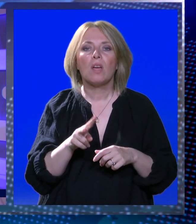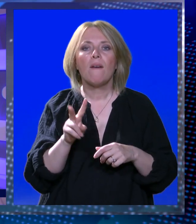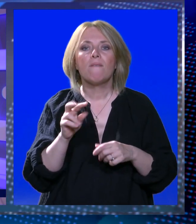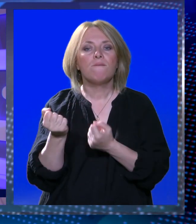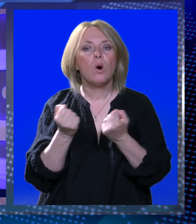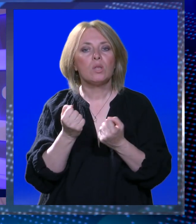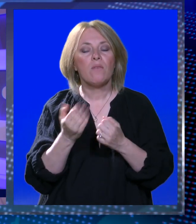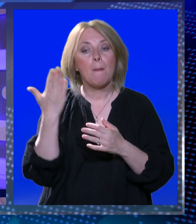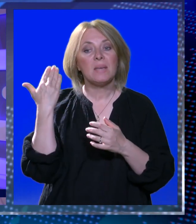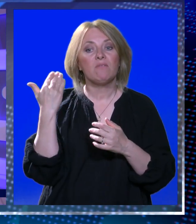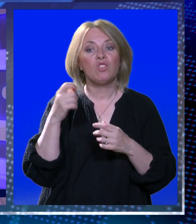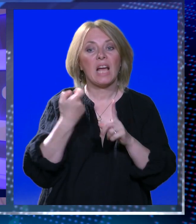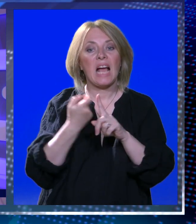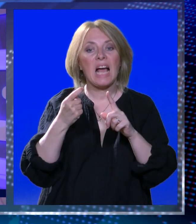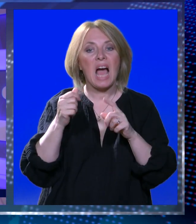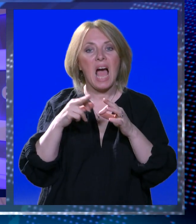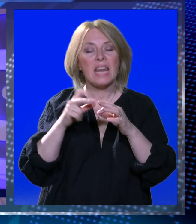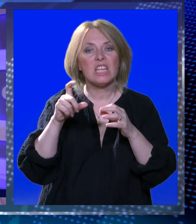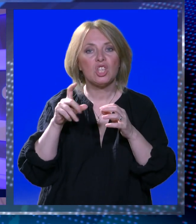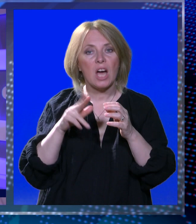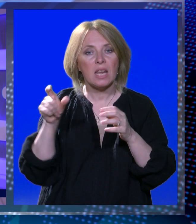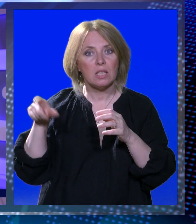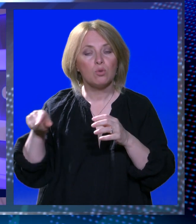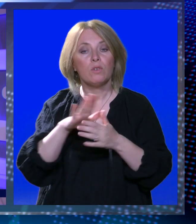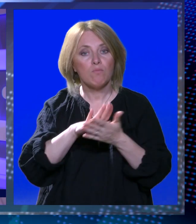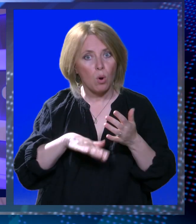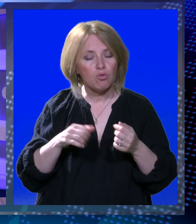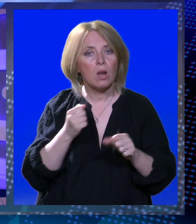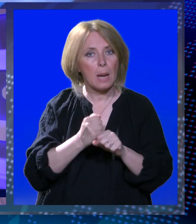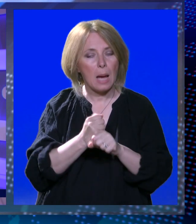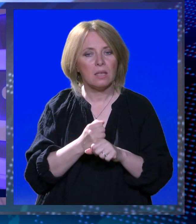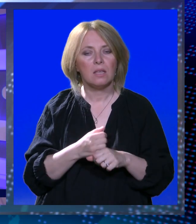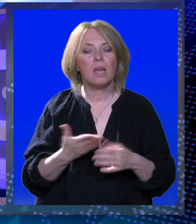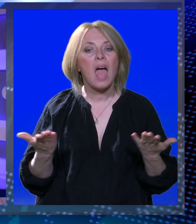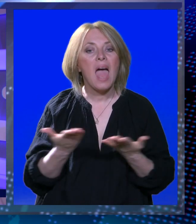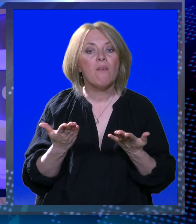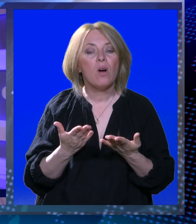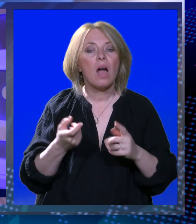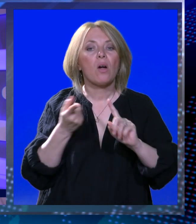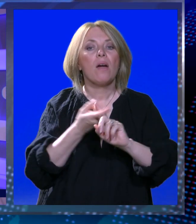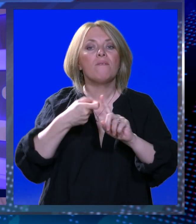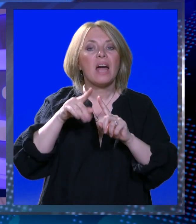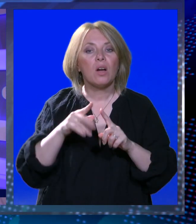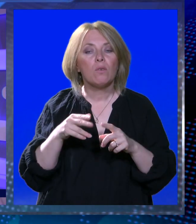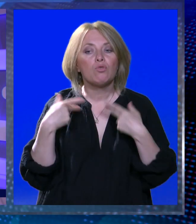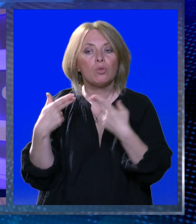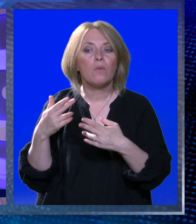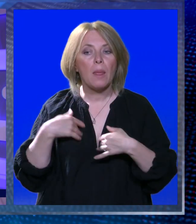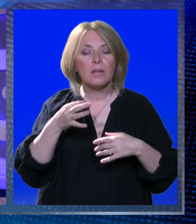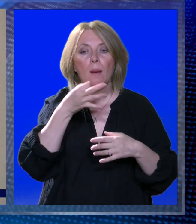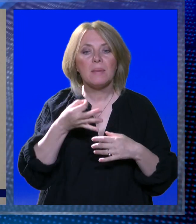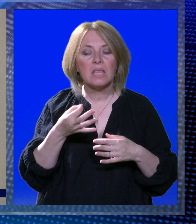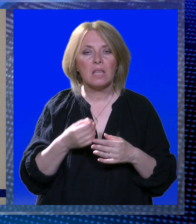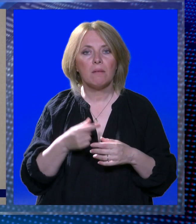bivši karičari beč su u akciji i prevoze robu što su danas snimile i naše kamere. Evo kako je Franković reagirao na naše pitanje o tome.